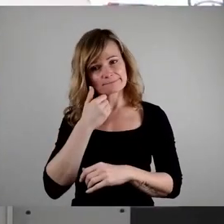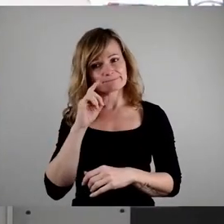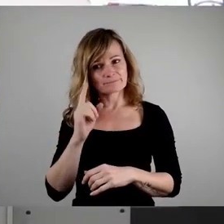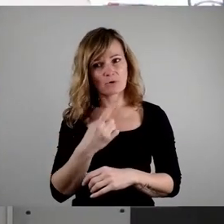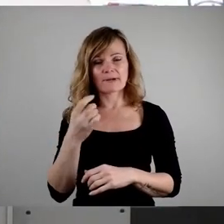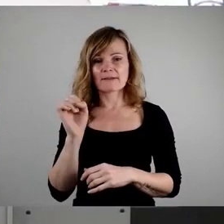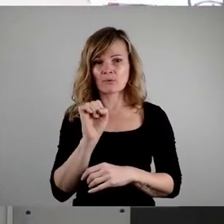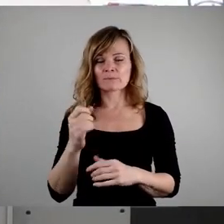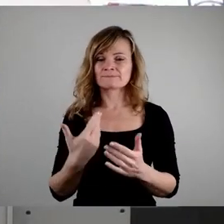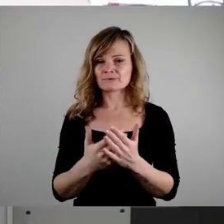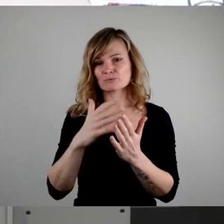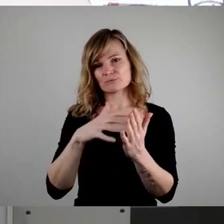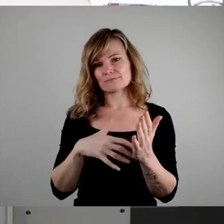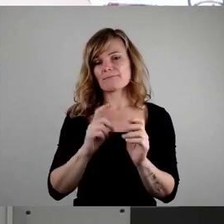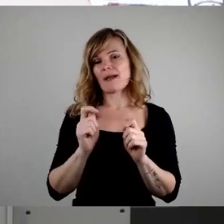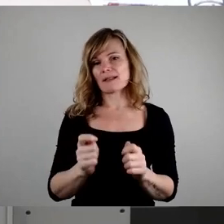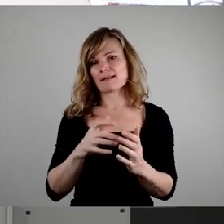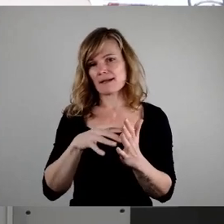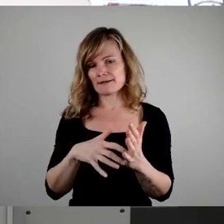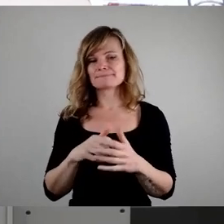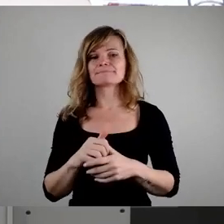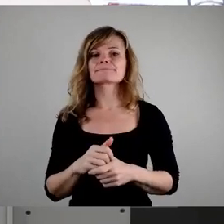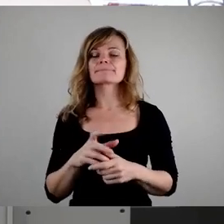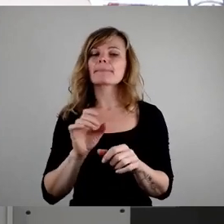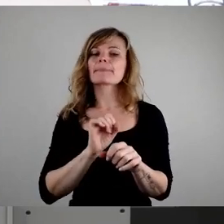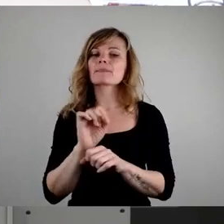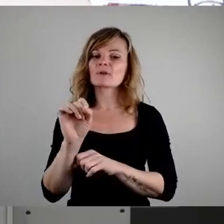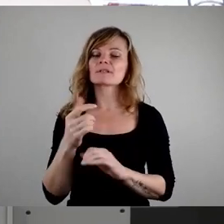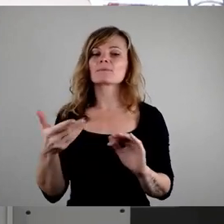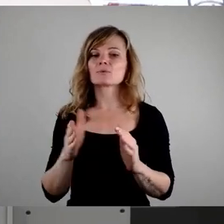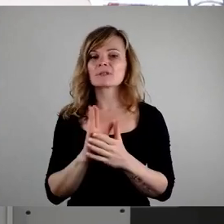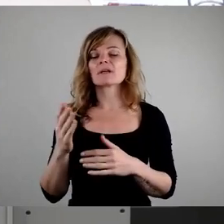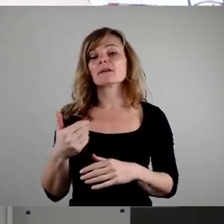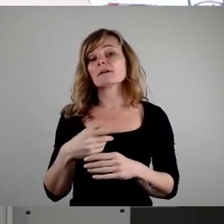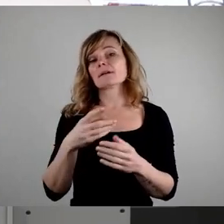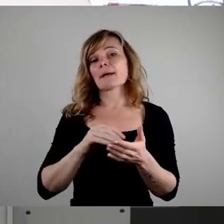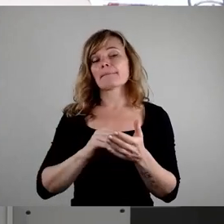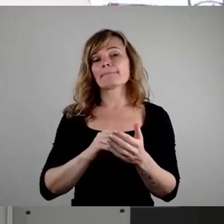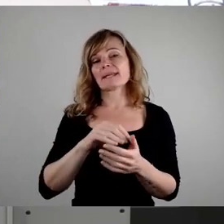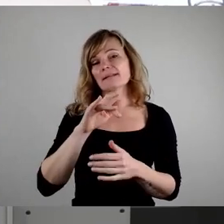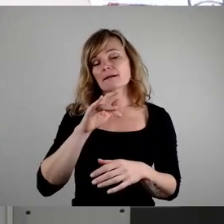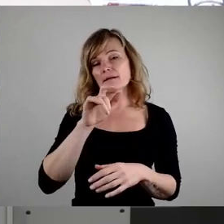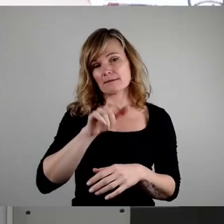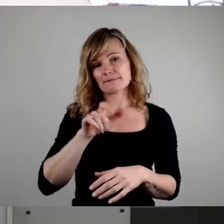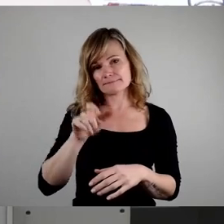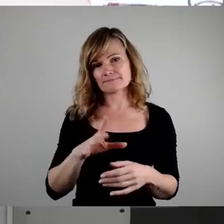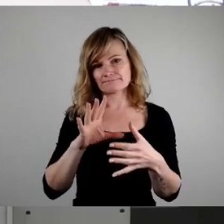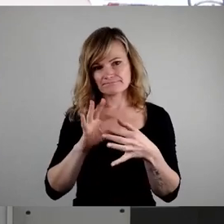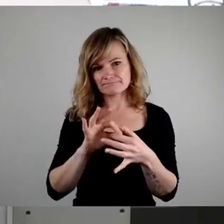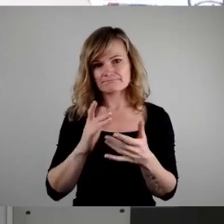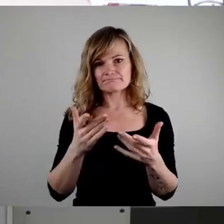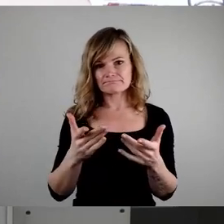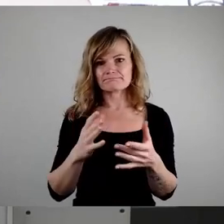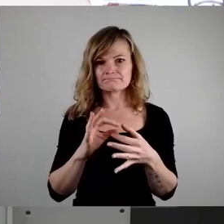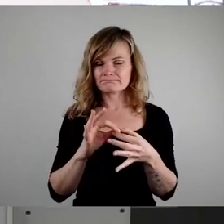Einsteigen möchte ich aber auch erst mal mit einem Bekenntnis zu Mieterinnenbeiräten, denn auch aus Sicht der SPD-Fraktion ist es ein sehr wichtiges